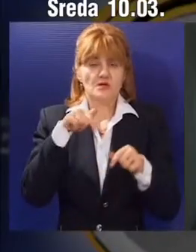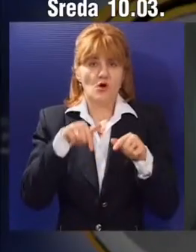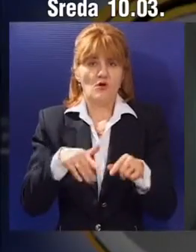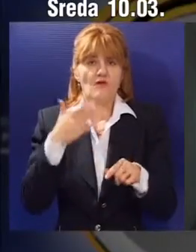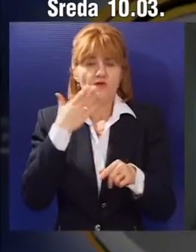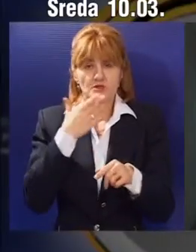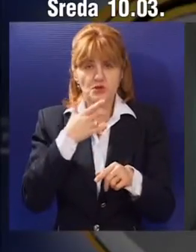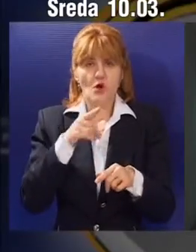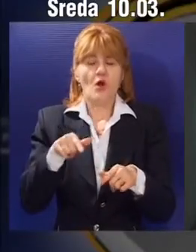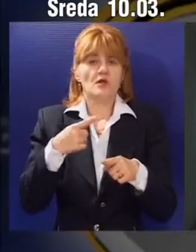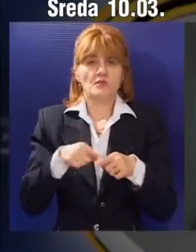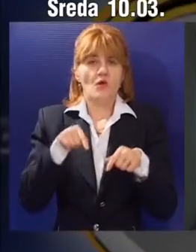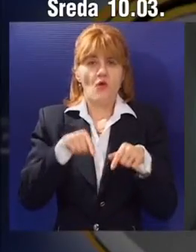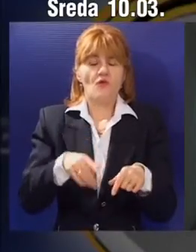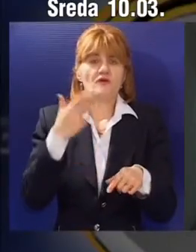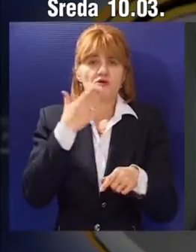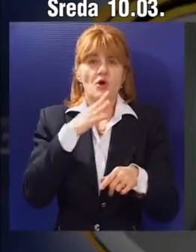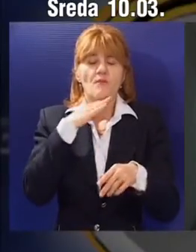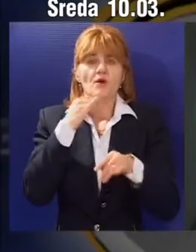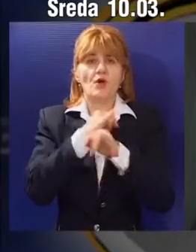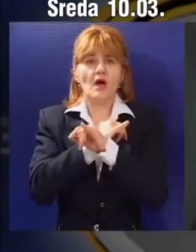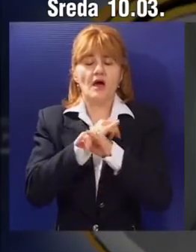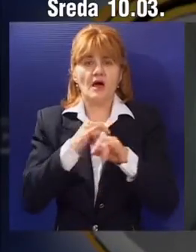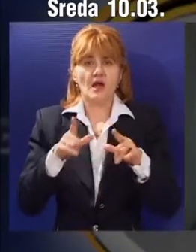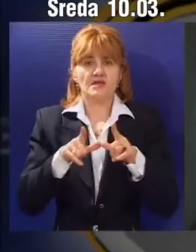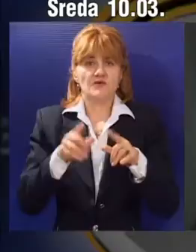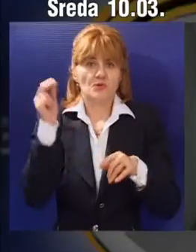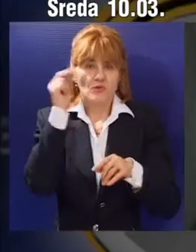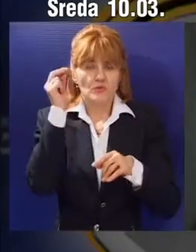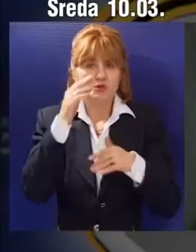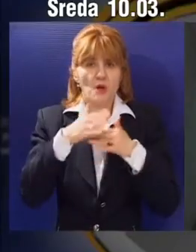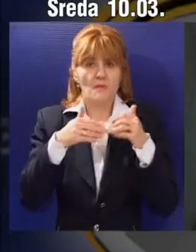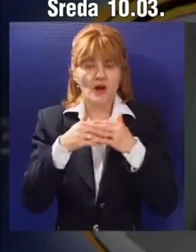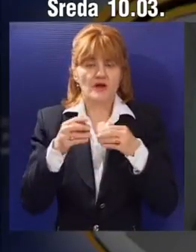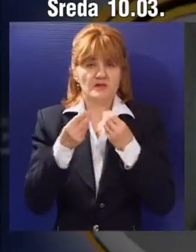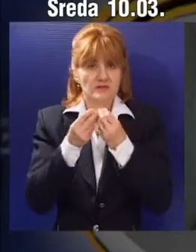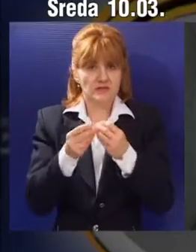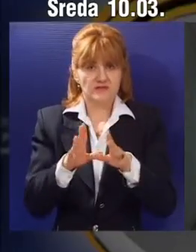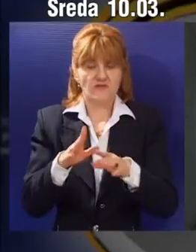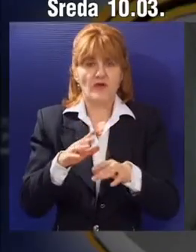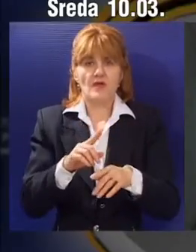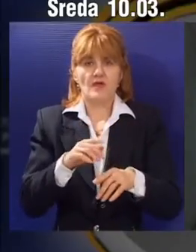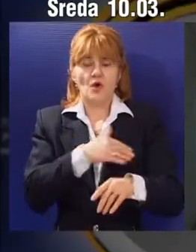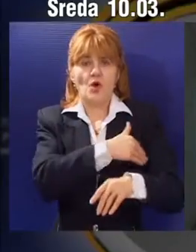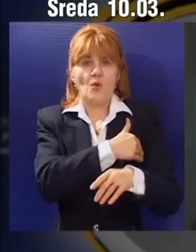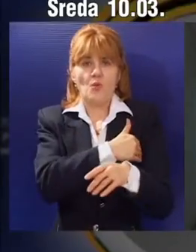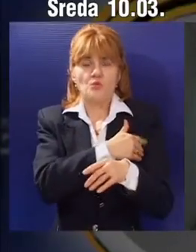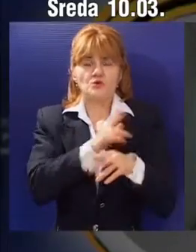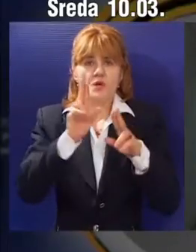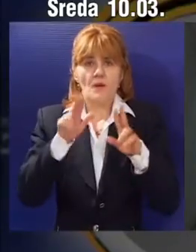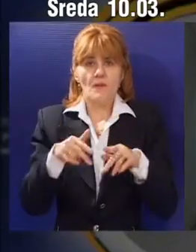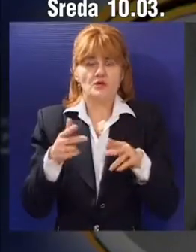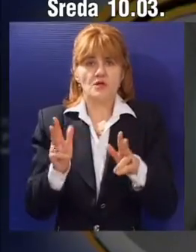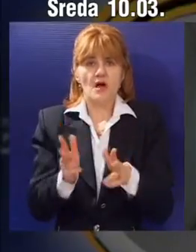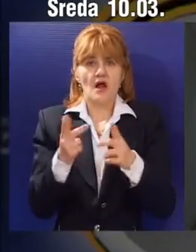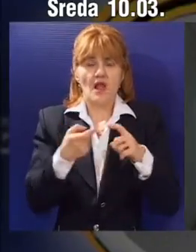počela je sada da ulaže mnogo stvari u praktičnom nastavu, tako da će učenici, pored teorije,